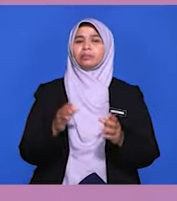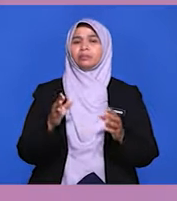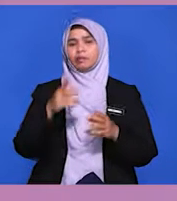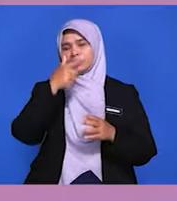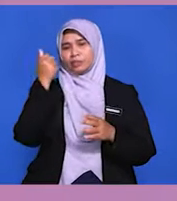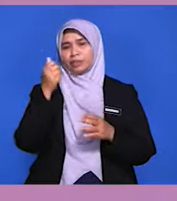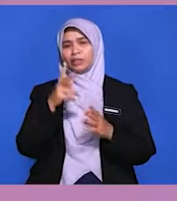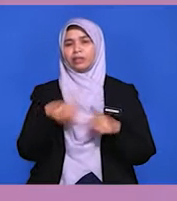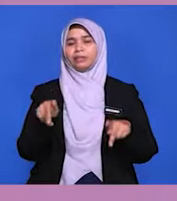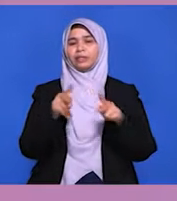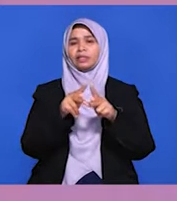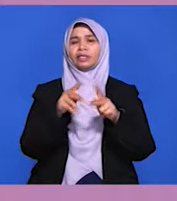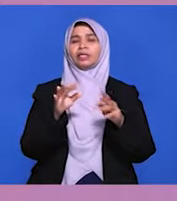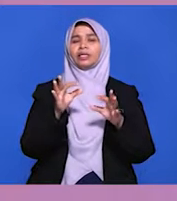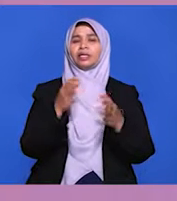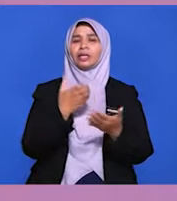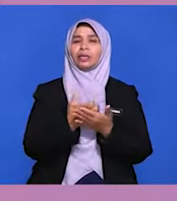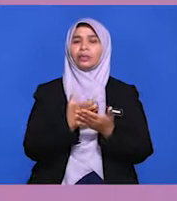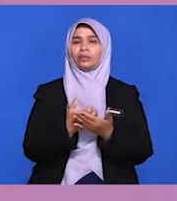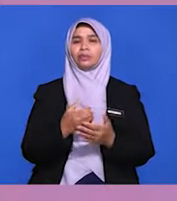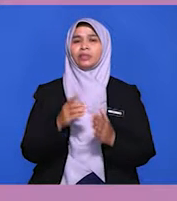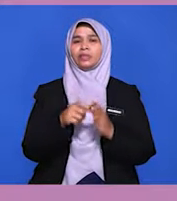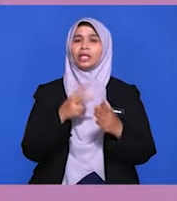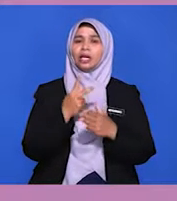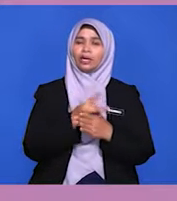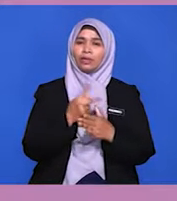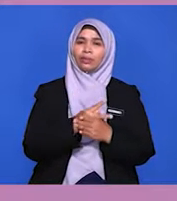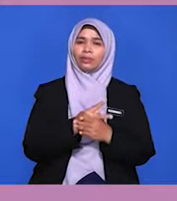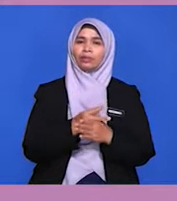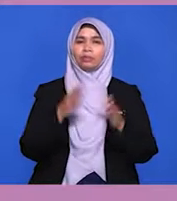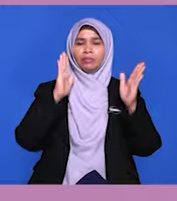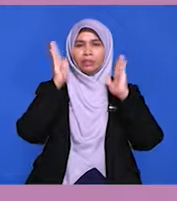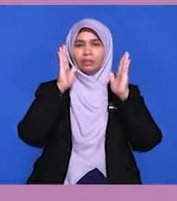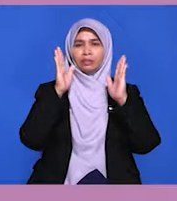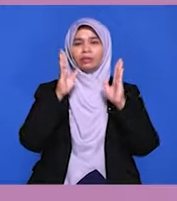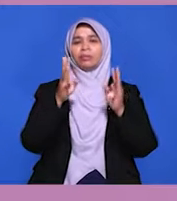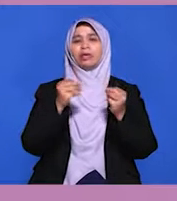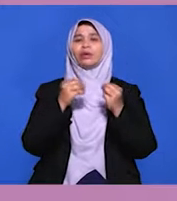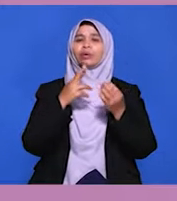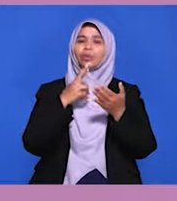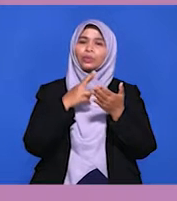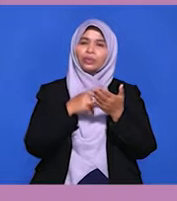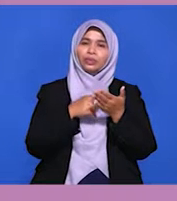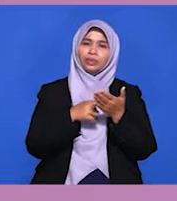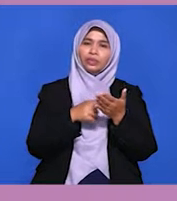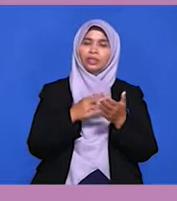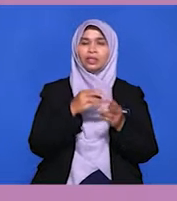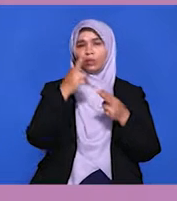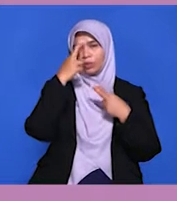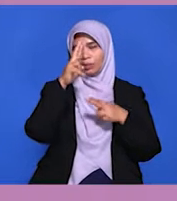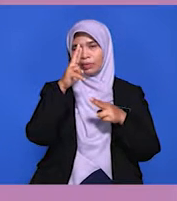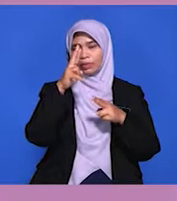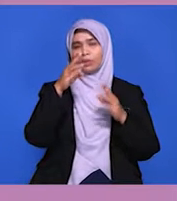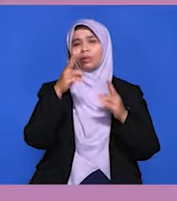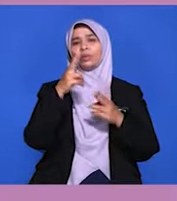ekonomi Malaysia terancam. Langkah yang Malaysia ambil ialah menyatakan pendirian berunding dan menghormati